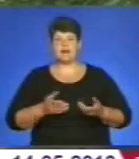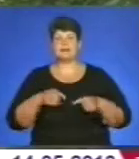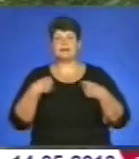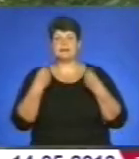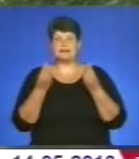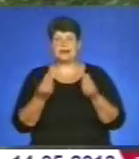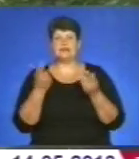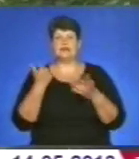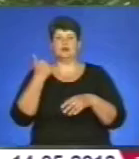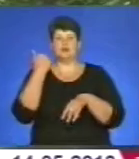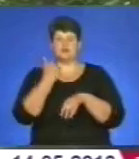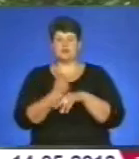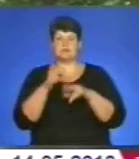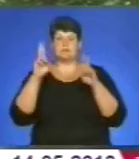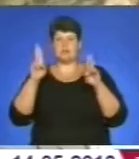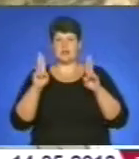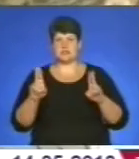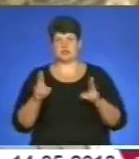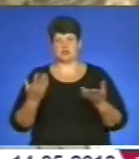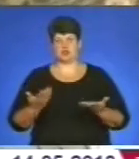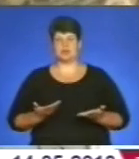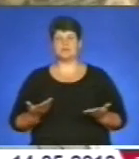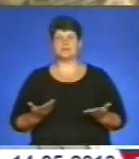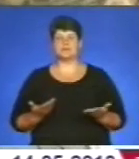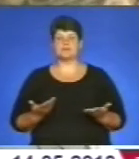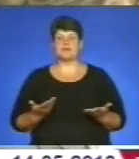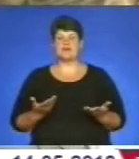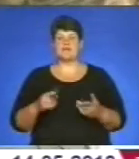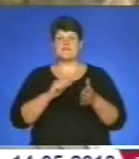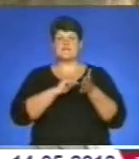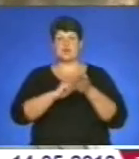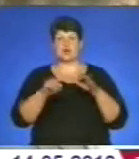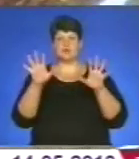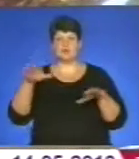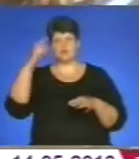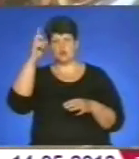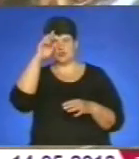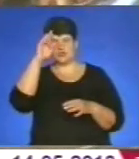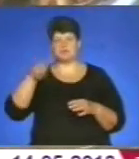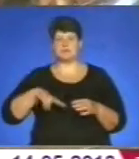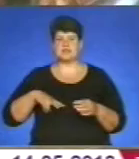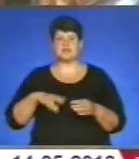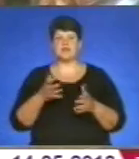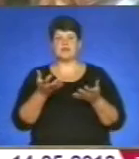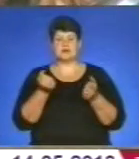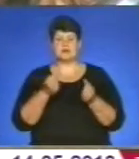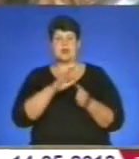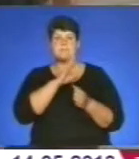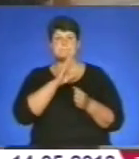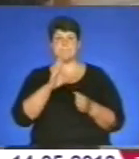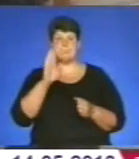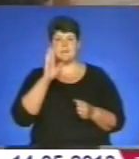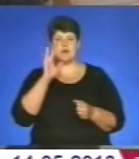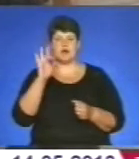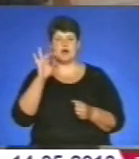основні принципи, за якими ти живеш. Відзнаку голови облдержадміністрації отримала і мама Ромчика Сасанчина –